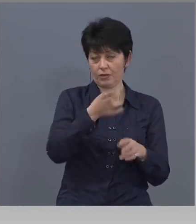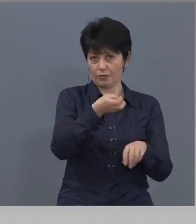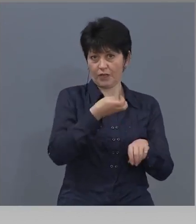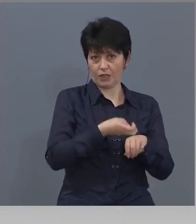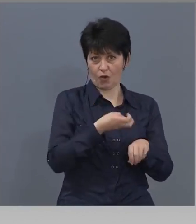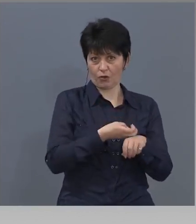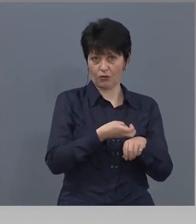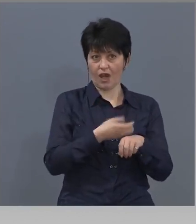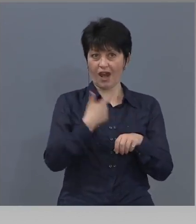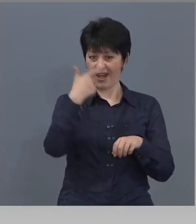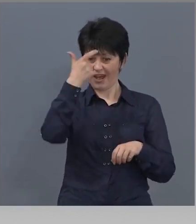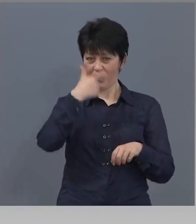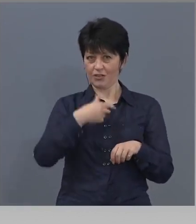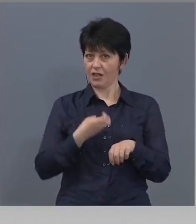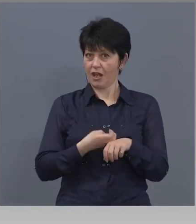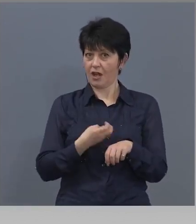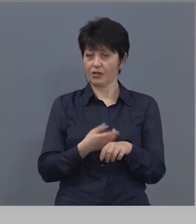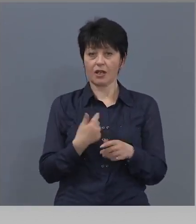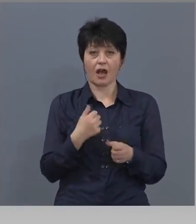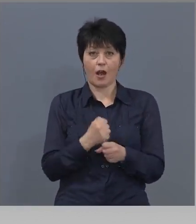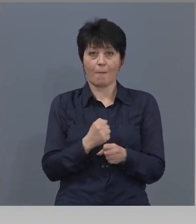практикуващите лекари не работят.